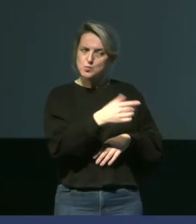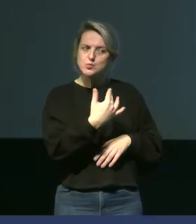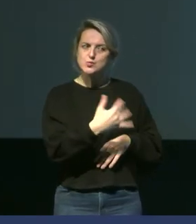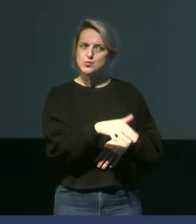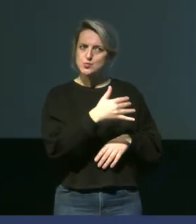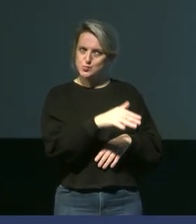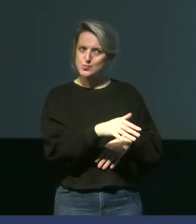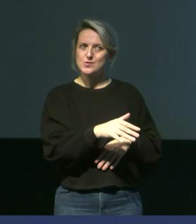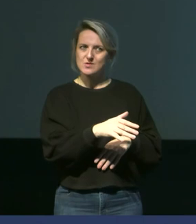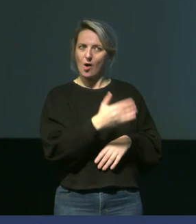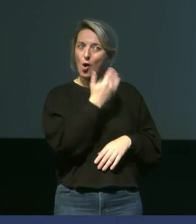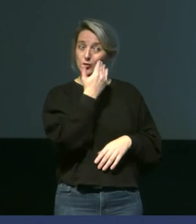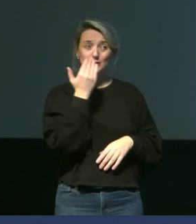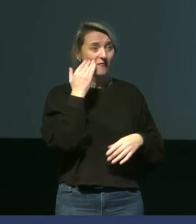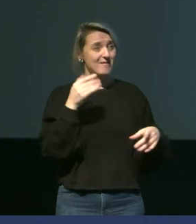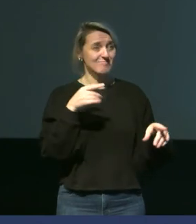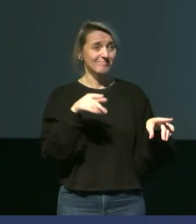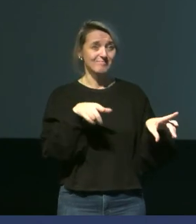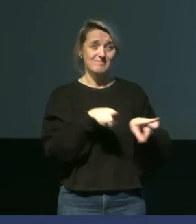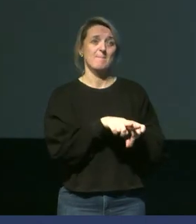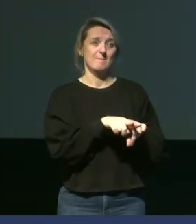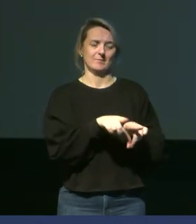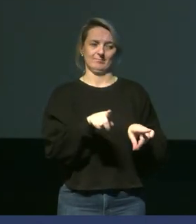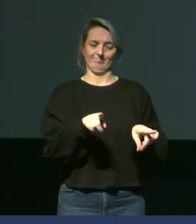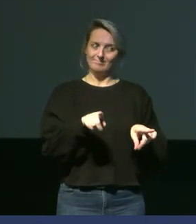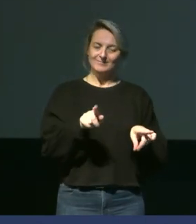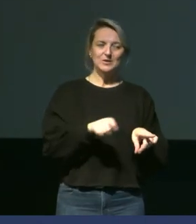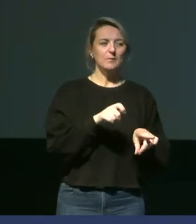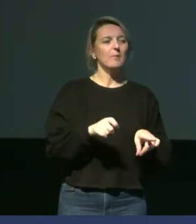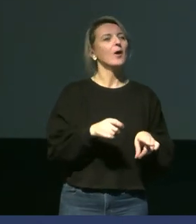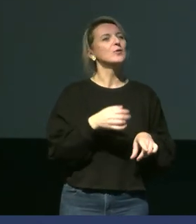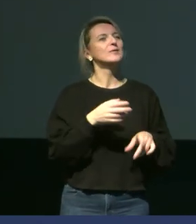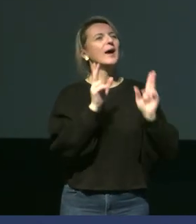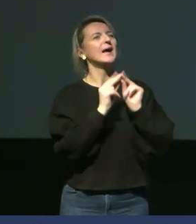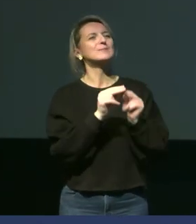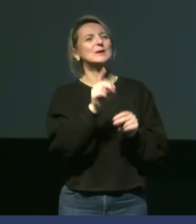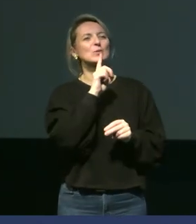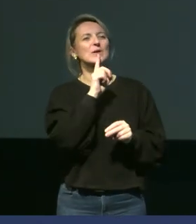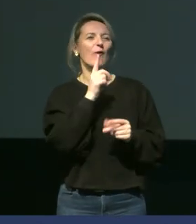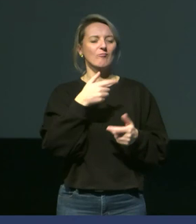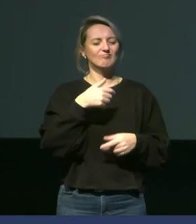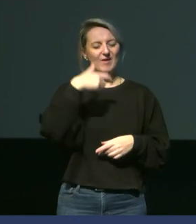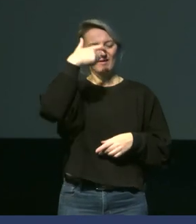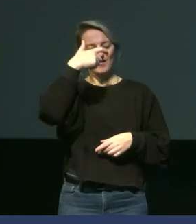a également eu au mois de janvier. Alors je vous ai dit que les biologistes étaient étanches. C'est vrai, mais il y a quand même des limites.